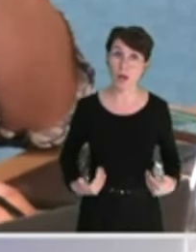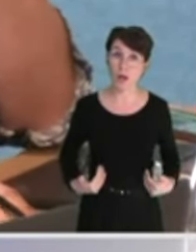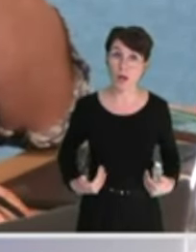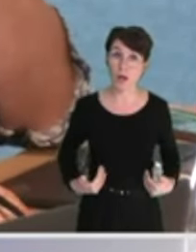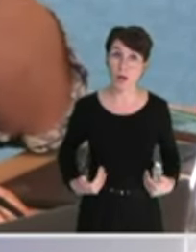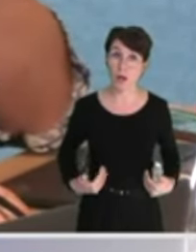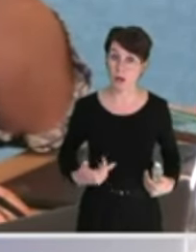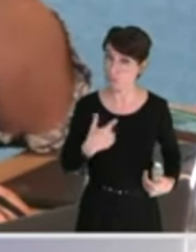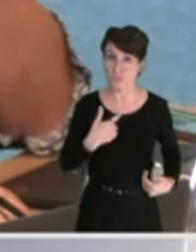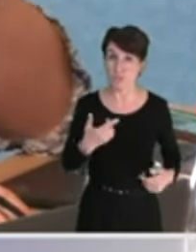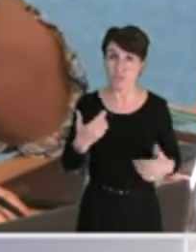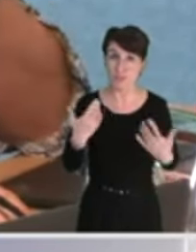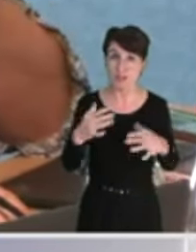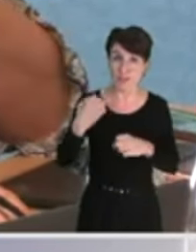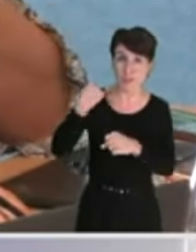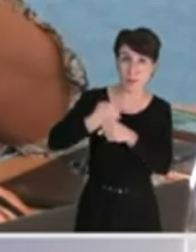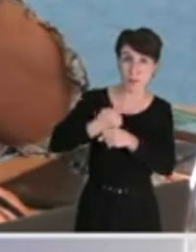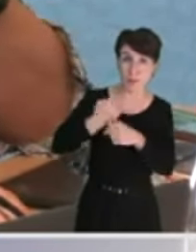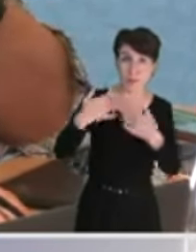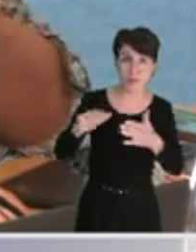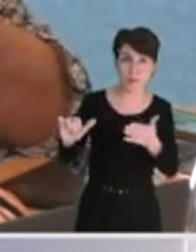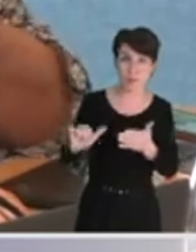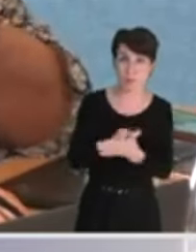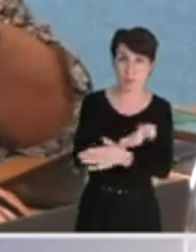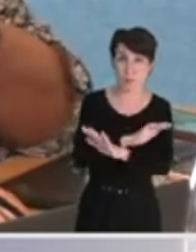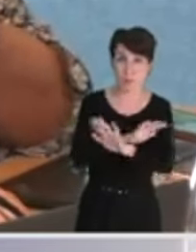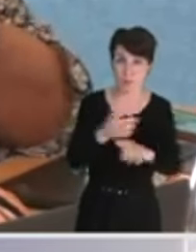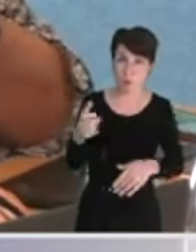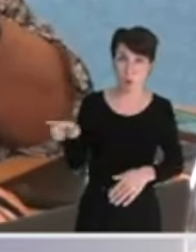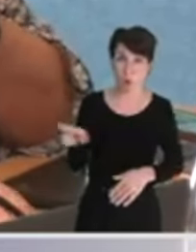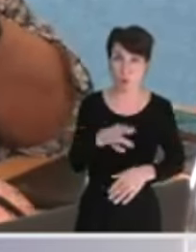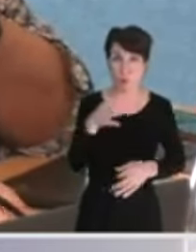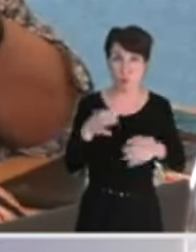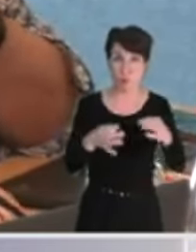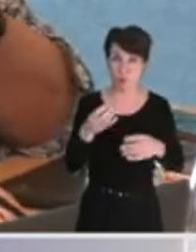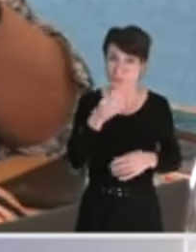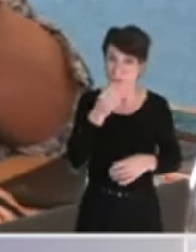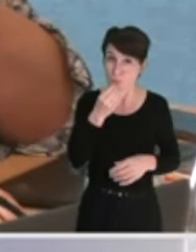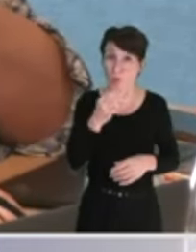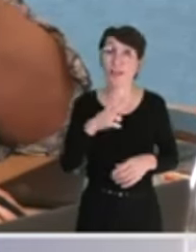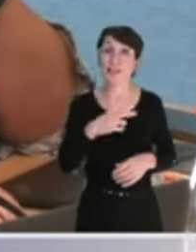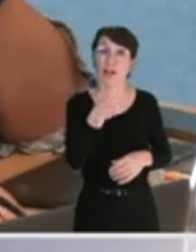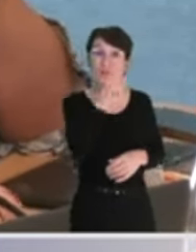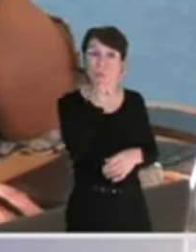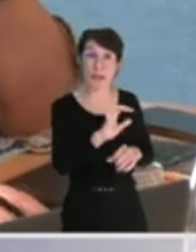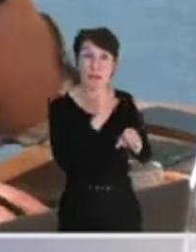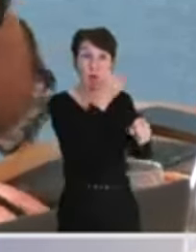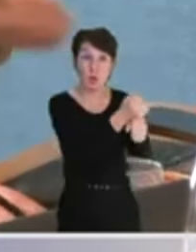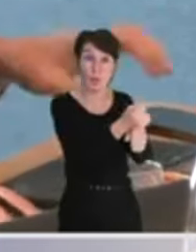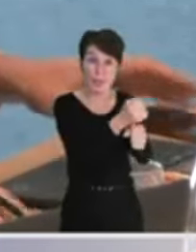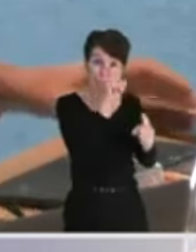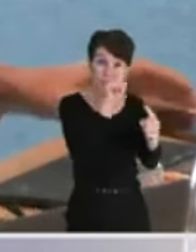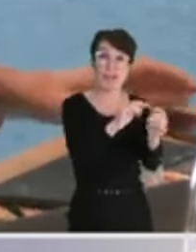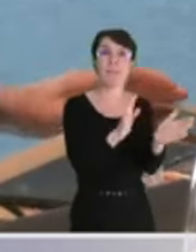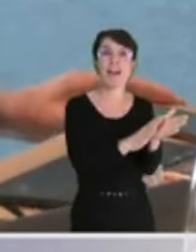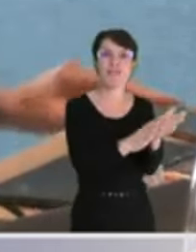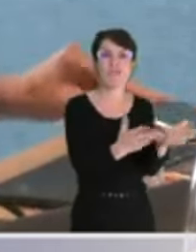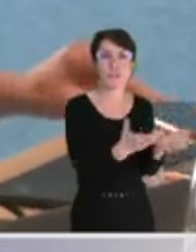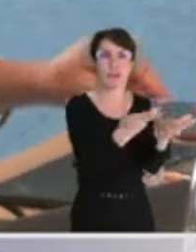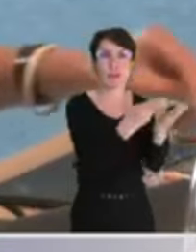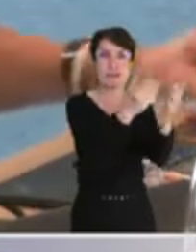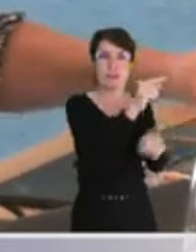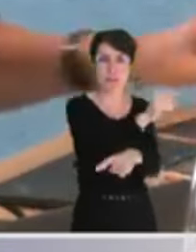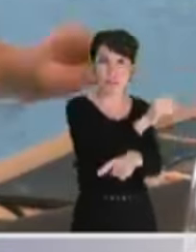réhabilité par la justice. Et pour l'instant, il n a qu'un seul condamné, c'est vous, pour favoritisme, dans la condamnation court, et